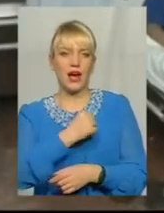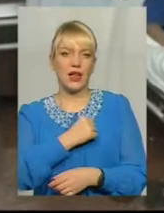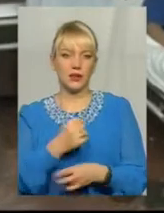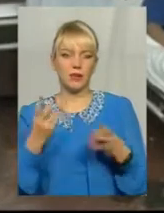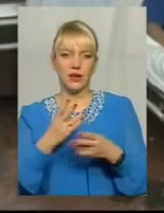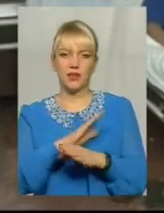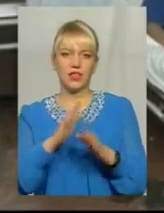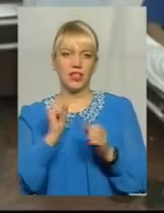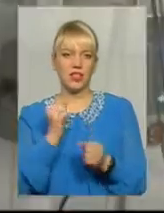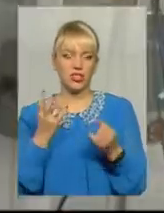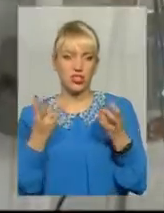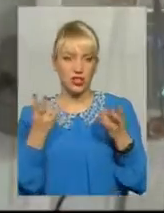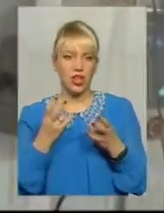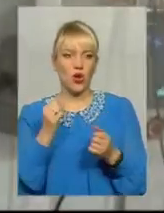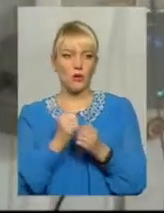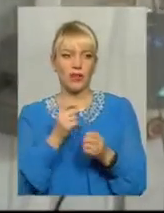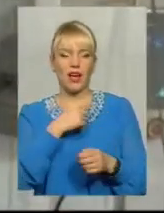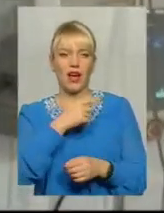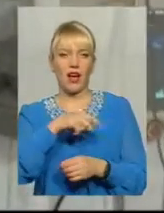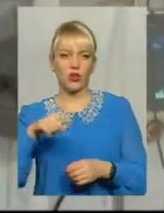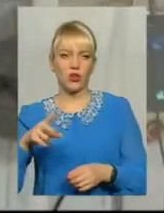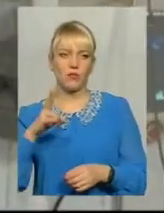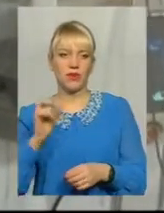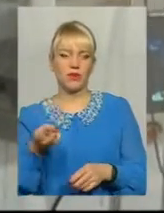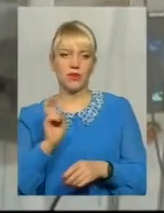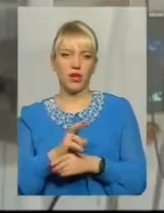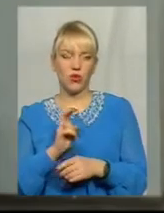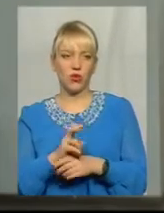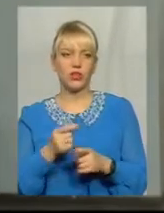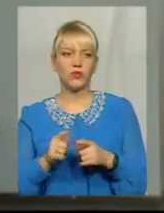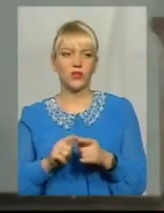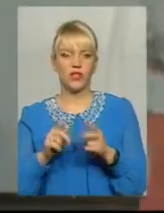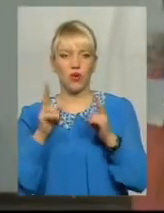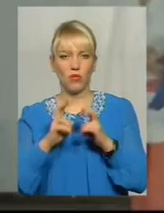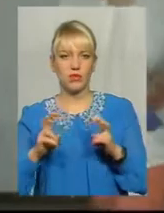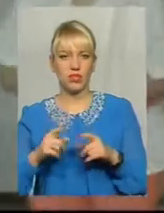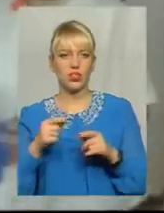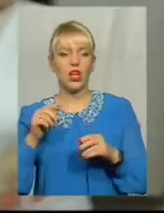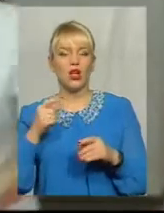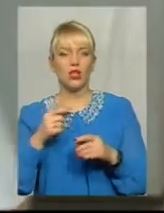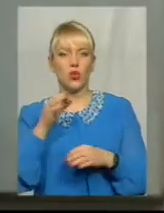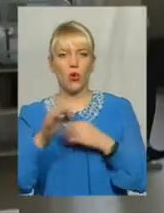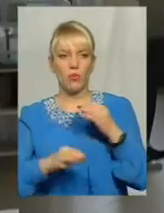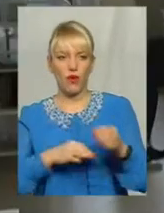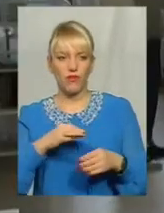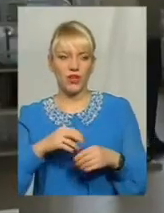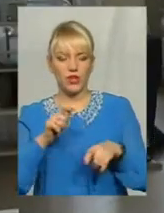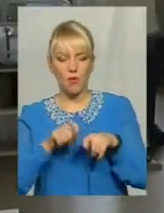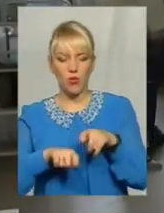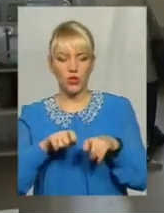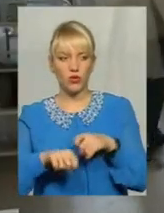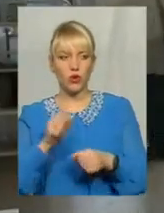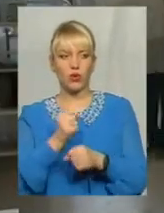не лише робити регулярно кардіограму, а й проходити голтерівське обстеження, тобто добовий моніторинг роботи